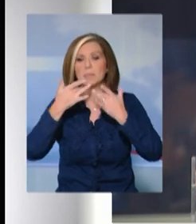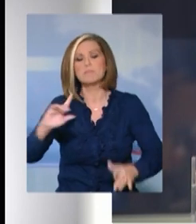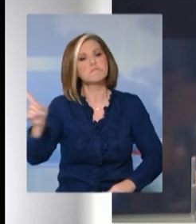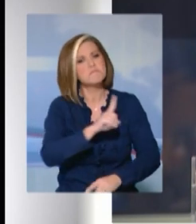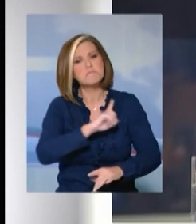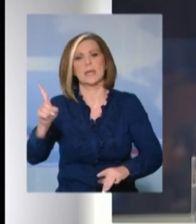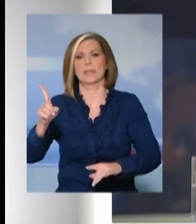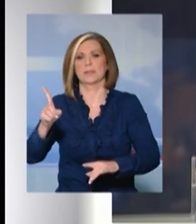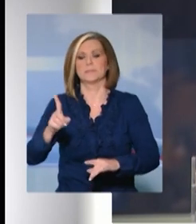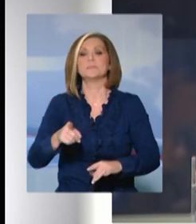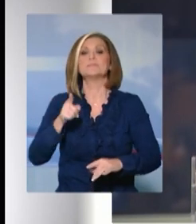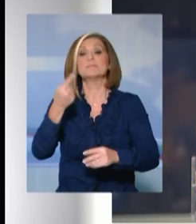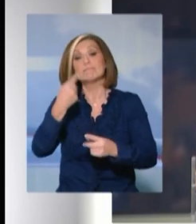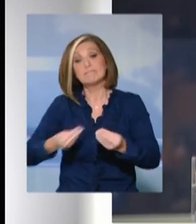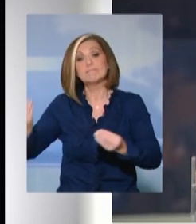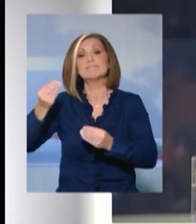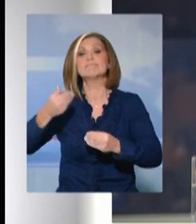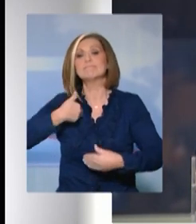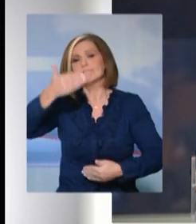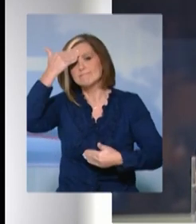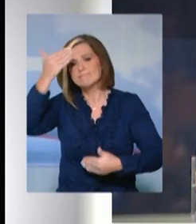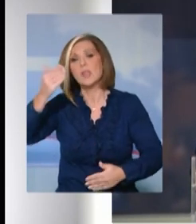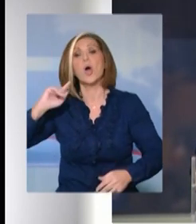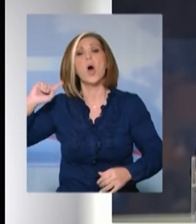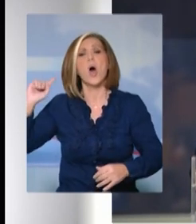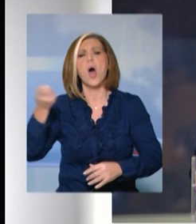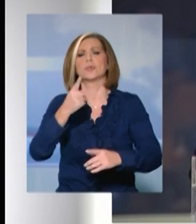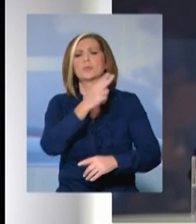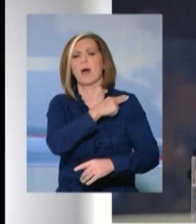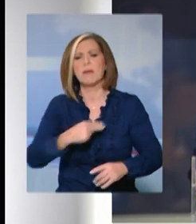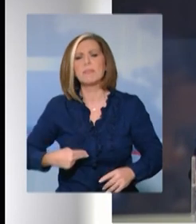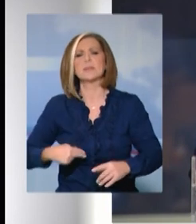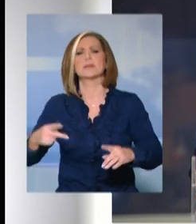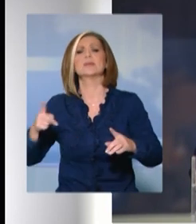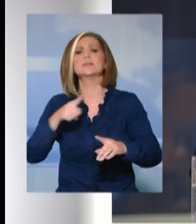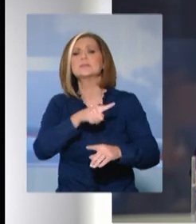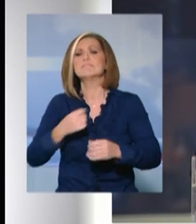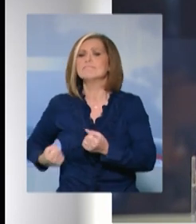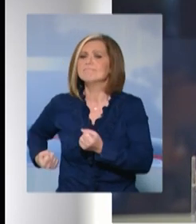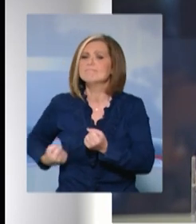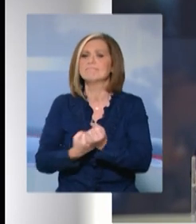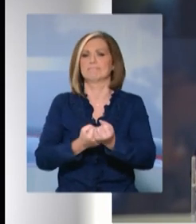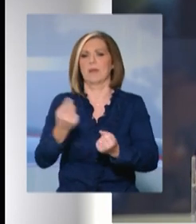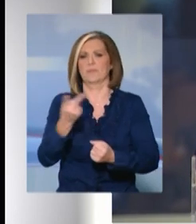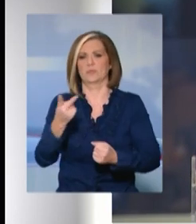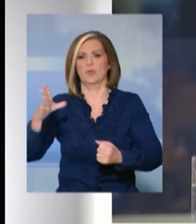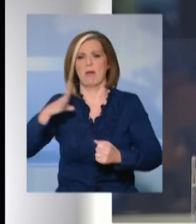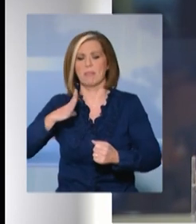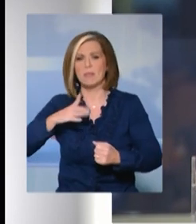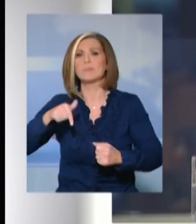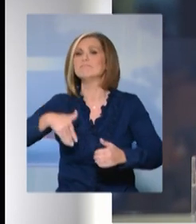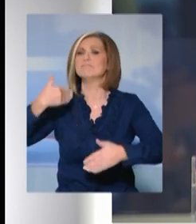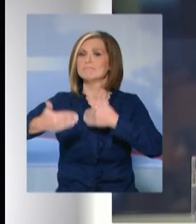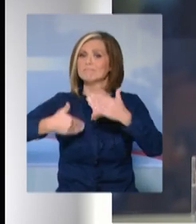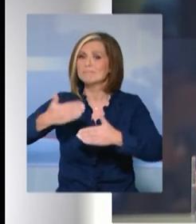καθημερινά. Επιπλέον τιμούμε όμως και όλους εκείνους εκπαιδευτικούς και εμεί που στήριξαν αυτούς τους ανθρώπους στην πορεία αυτή